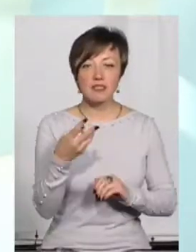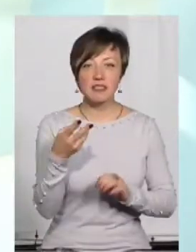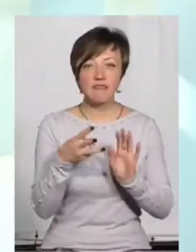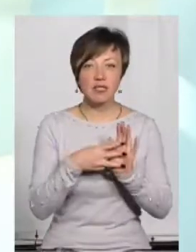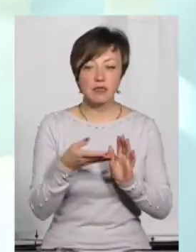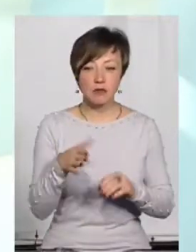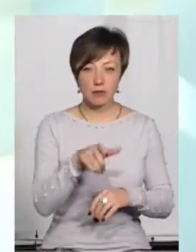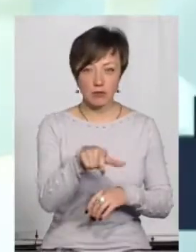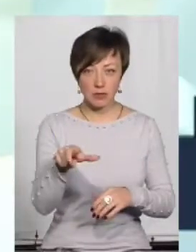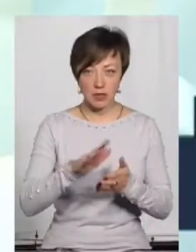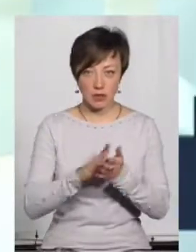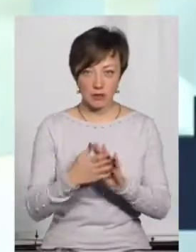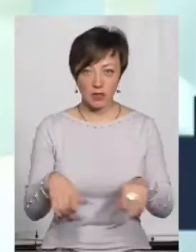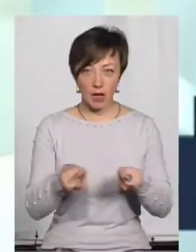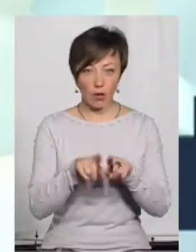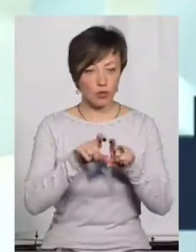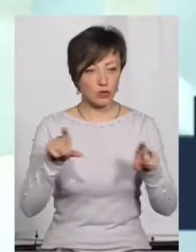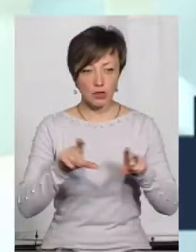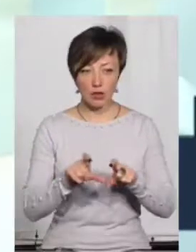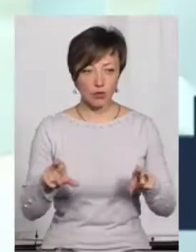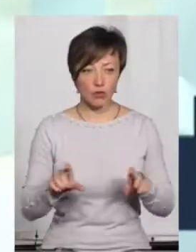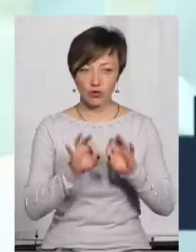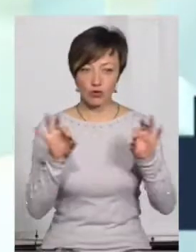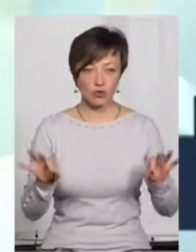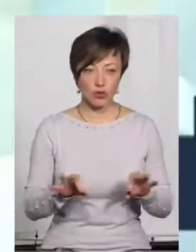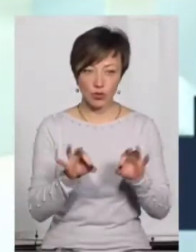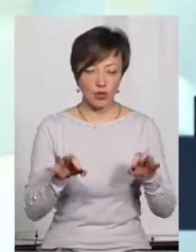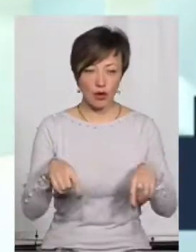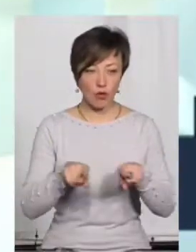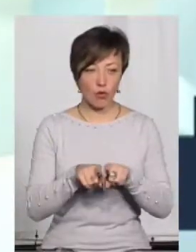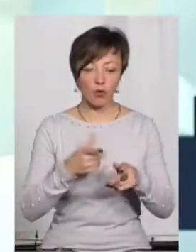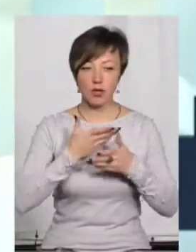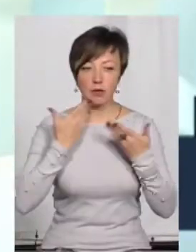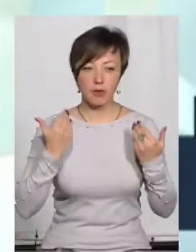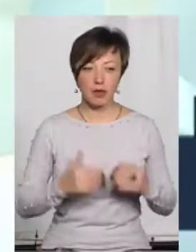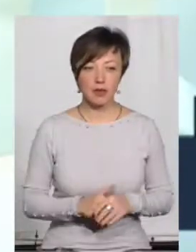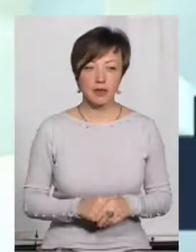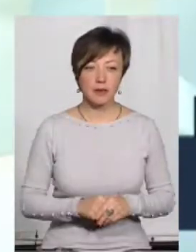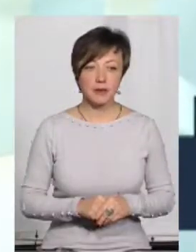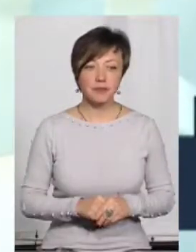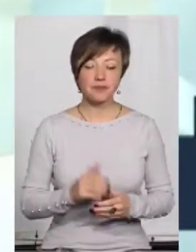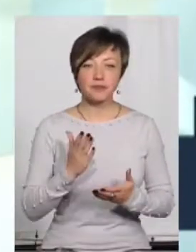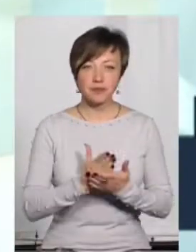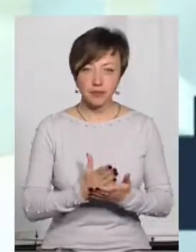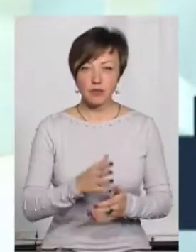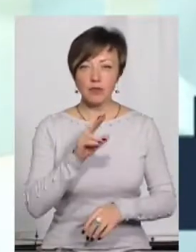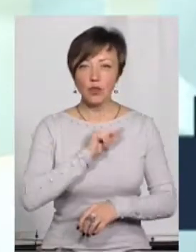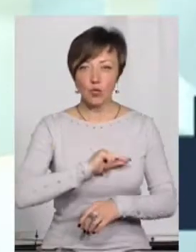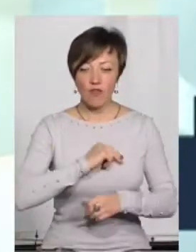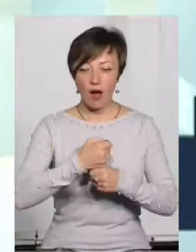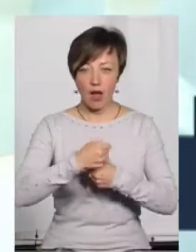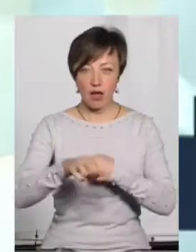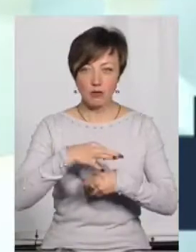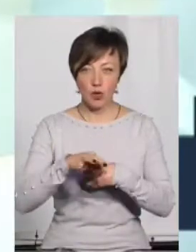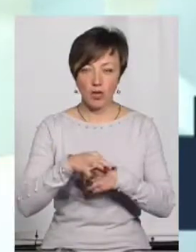це було в таких установах, жодного статусу такого не має. Є трудова експлуатація, але